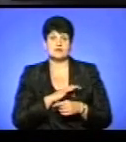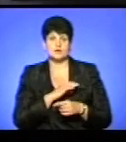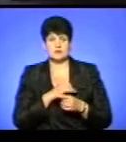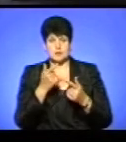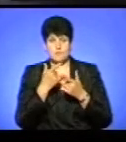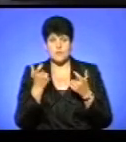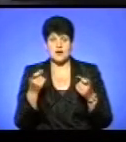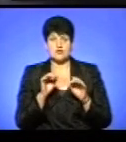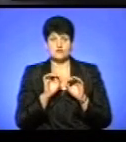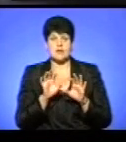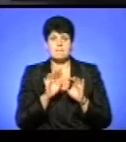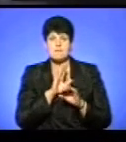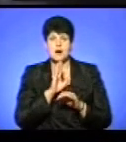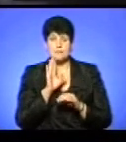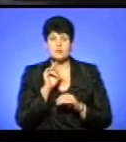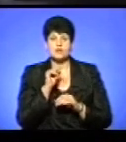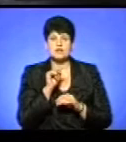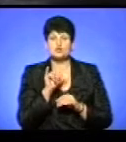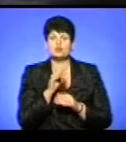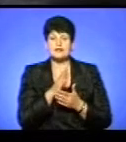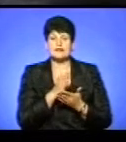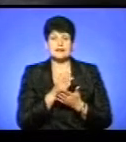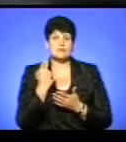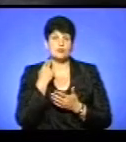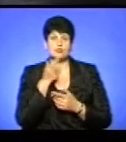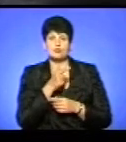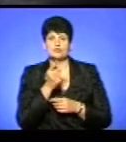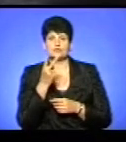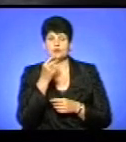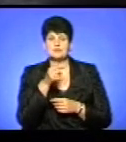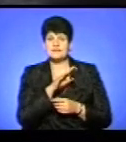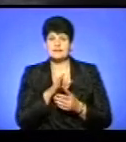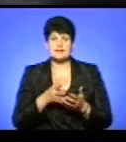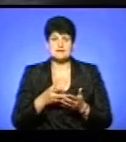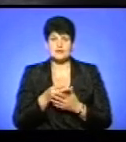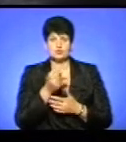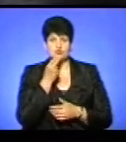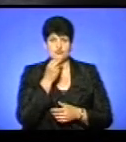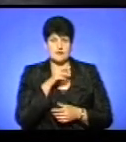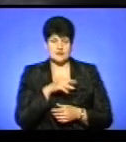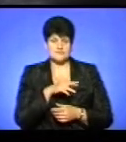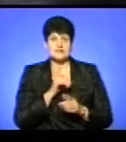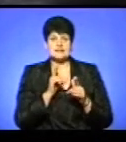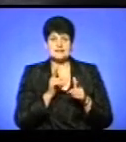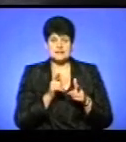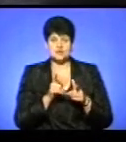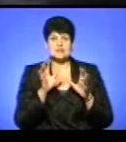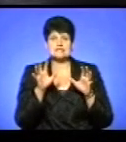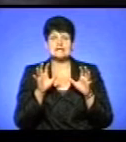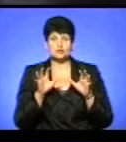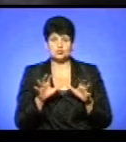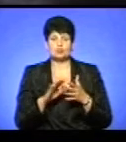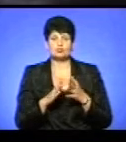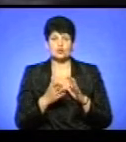маму про те, що в неї є борг протягом двох місяців за несплату харчування. Згідно статуту і